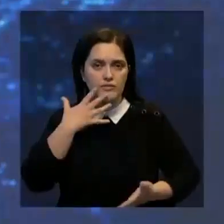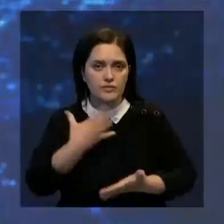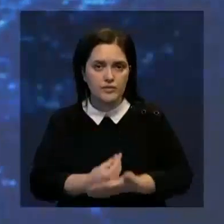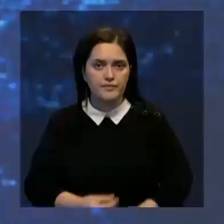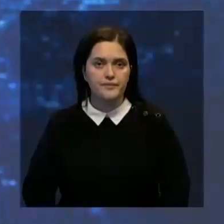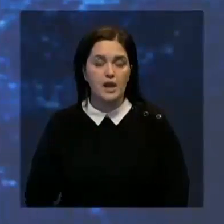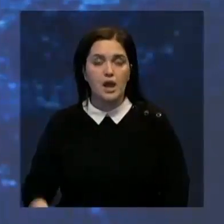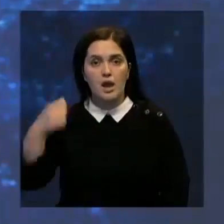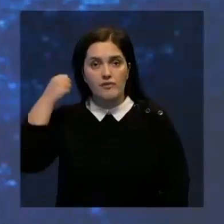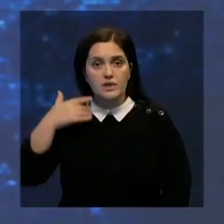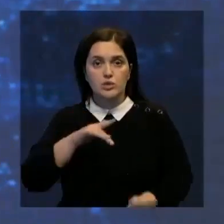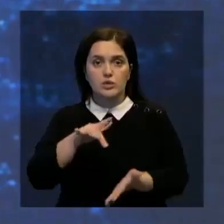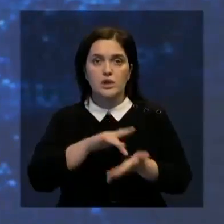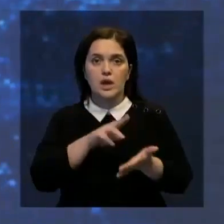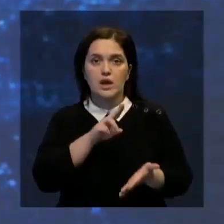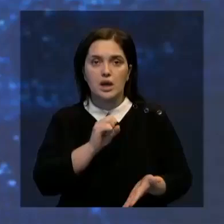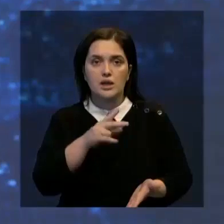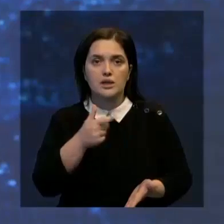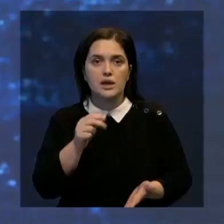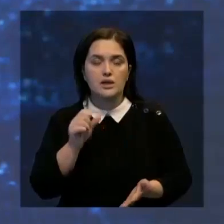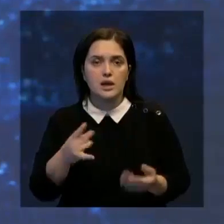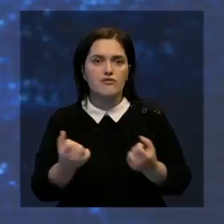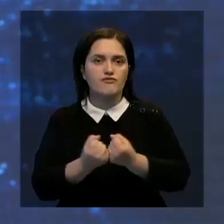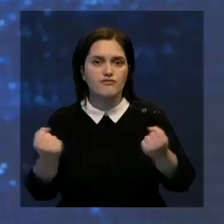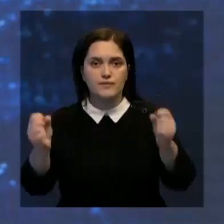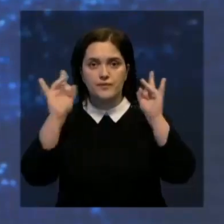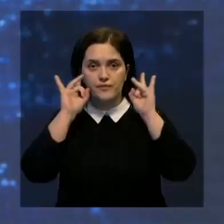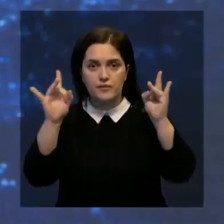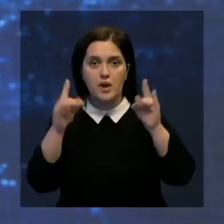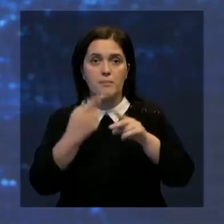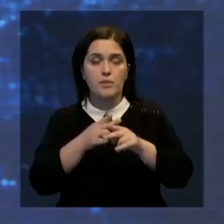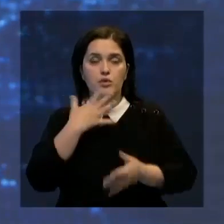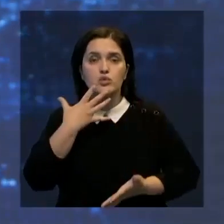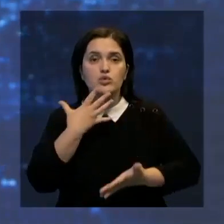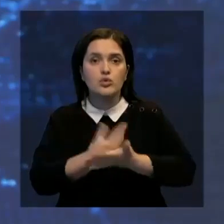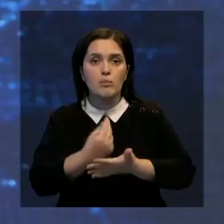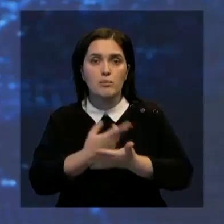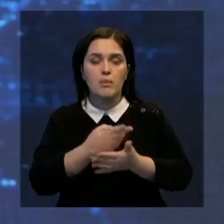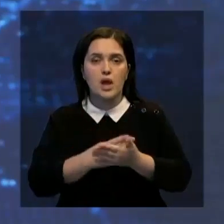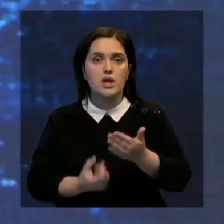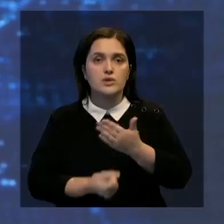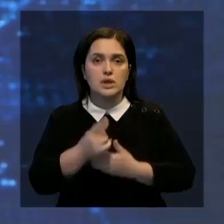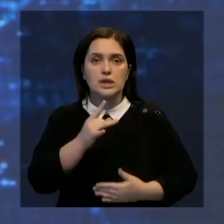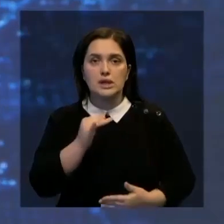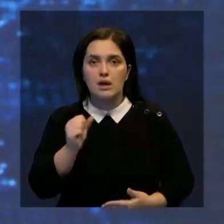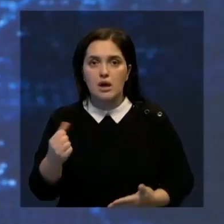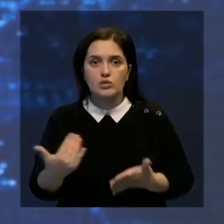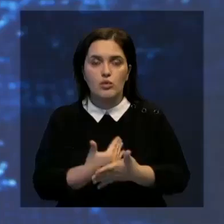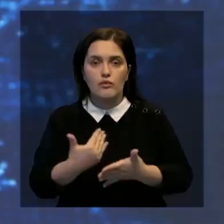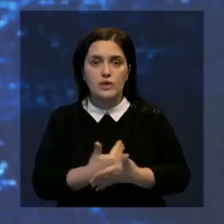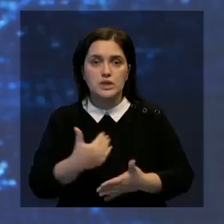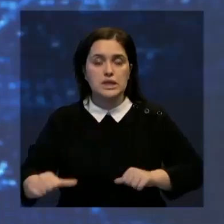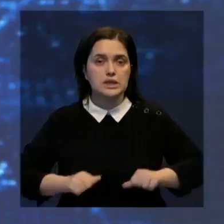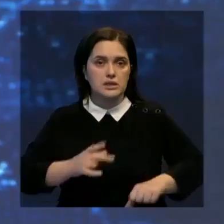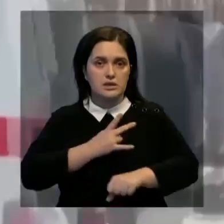Тем временем в афганской провинции Кандагар прогремел очередной взрыв. Об этом со ссылкой на собственный источник сообщили РИА Новости. По их данным